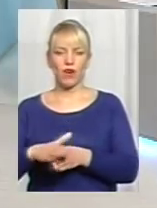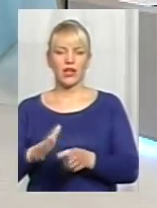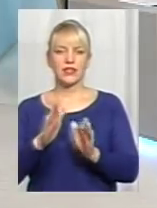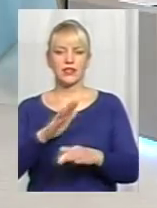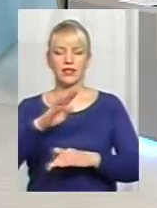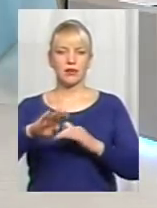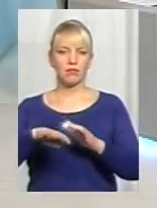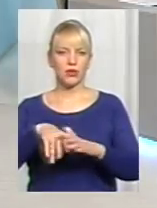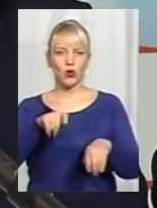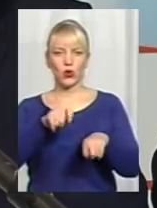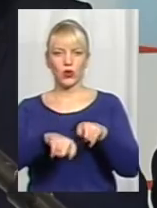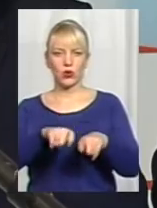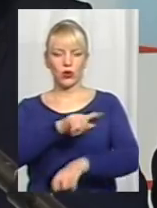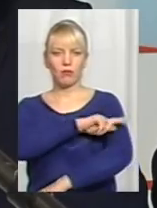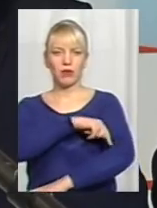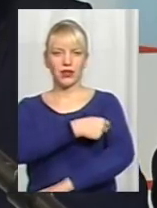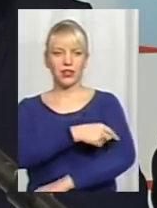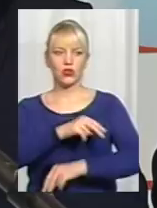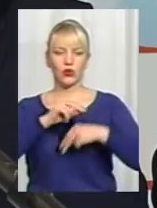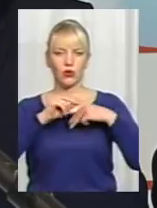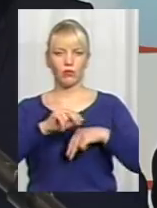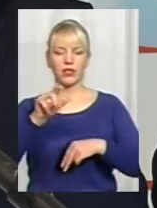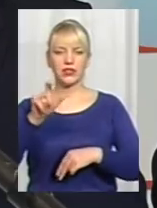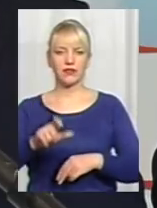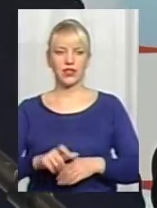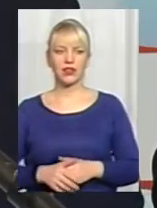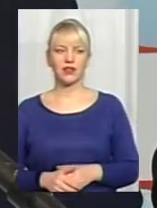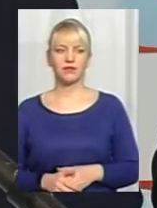контролем медичного працівника, ну, і відповідно за його вказівкою.